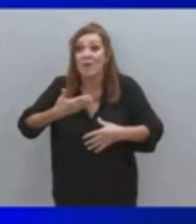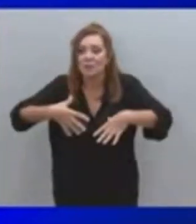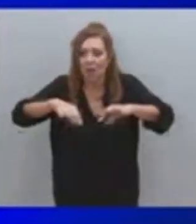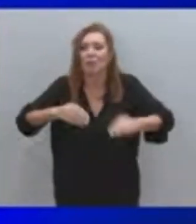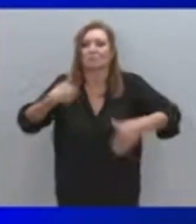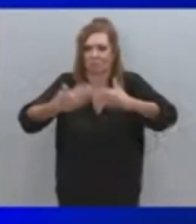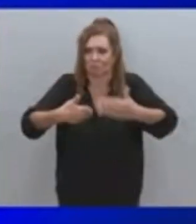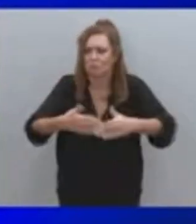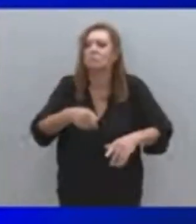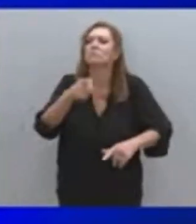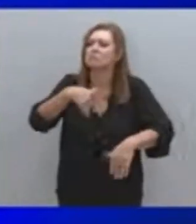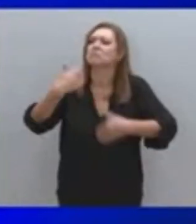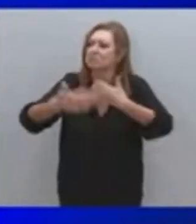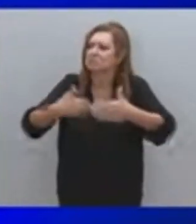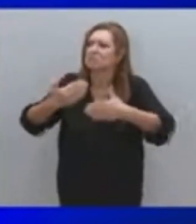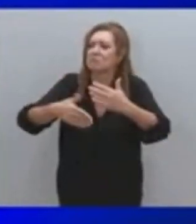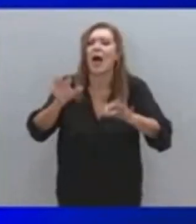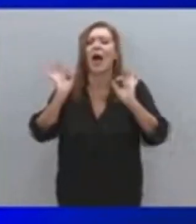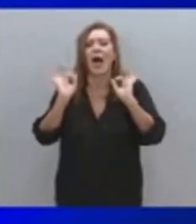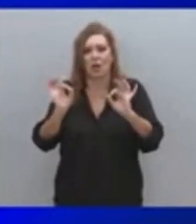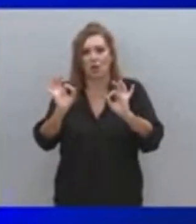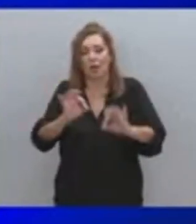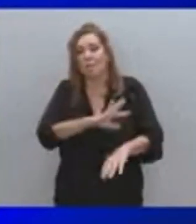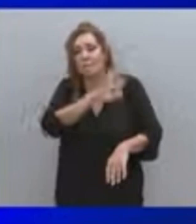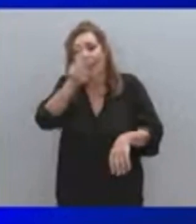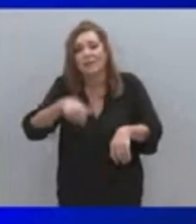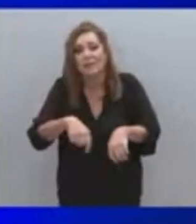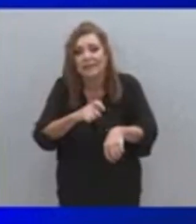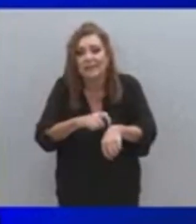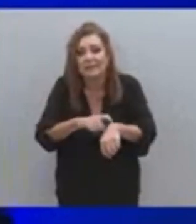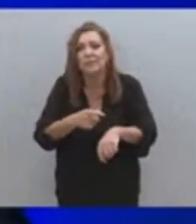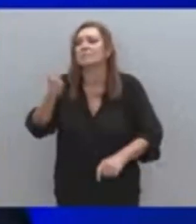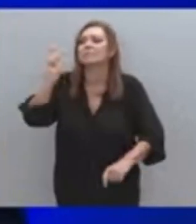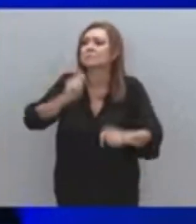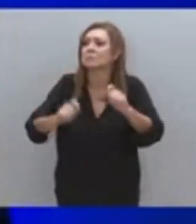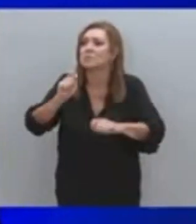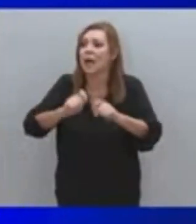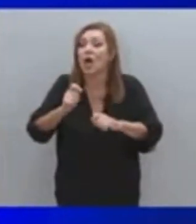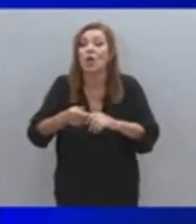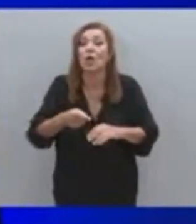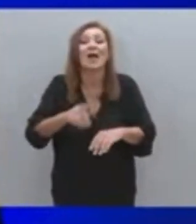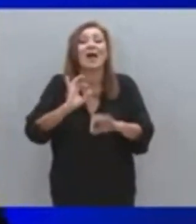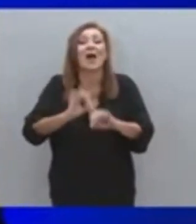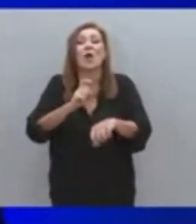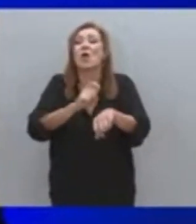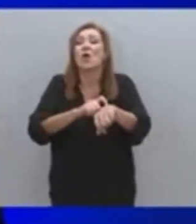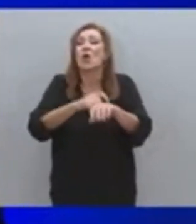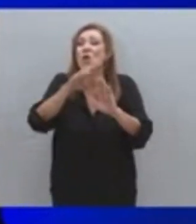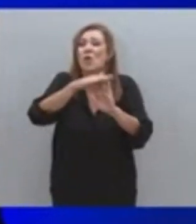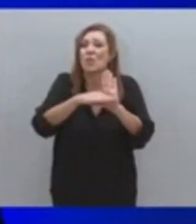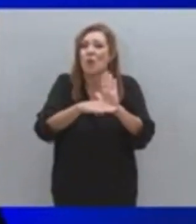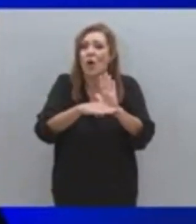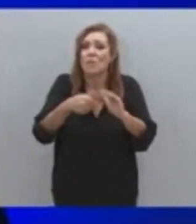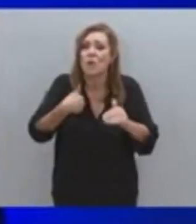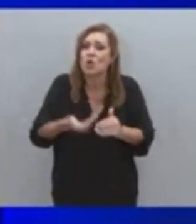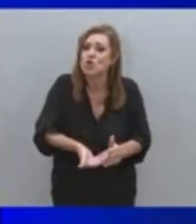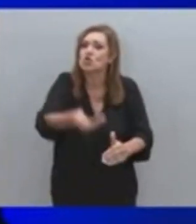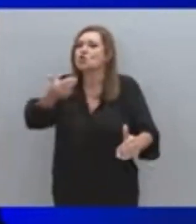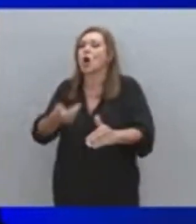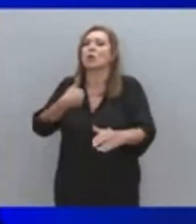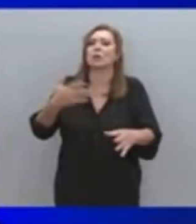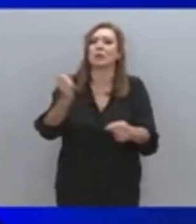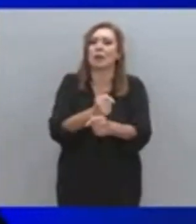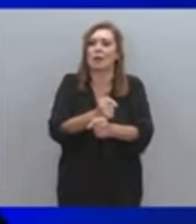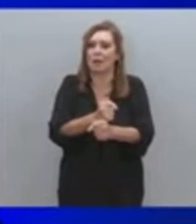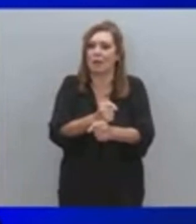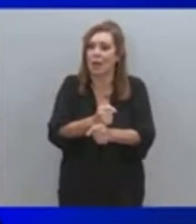υλοποιείται κανονικά. Μέχρι στιγμής πρέπει να σας πω ότι μία σειρά από έργα έχουν παραδοθεί νωρίτερα το αναμερωμένου. Μακάρι να μπορέσουμε να το πετύχουμε και στον